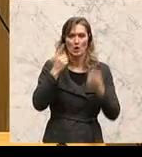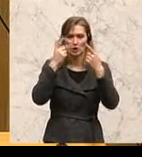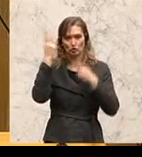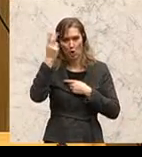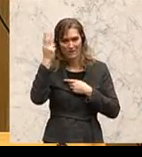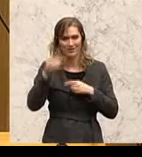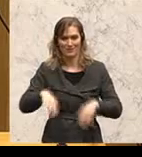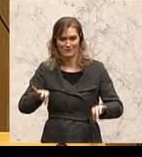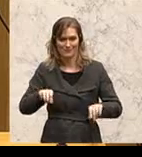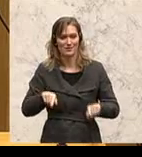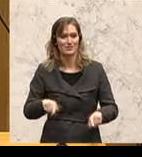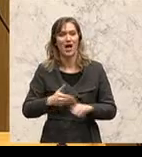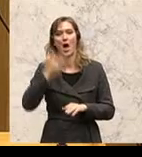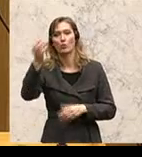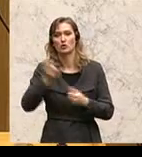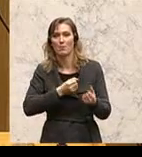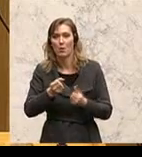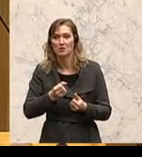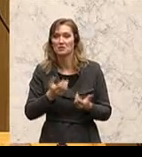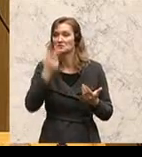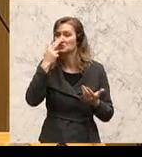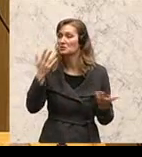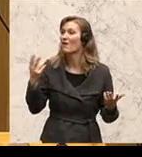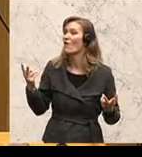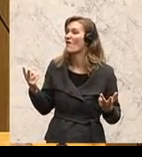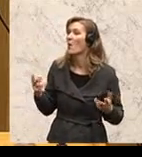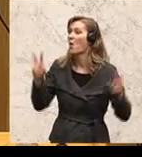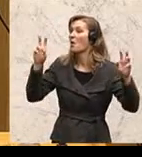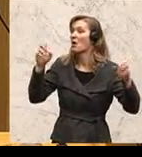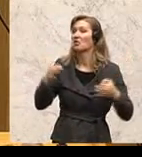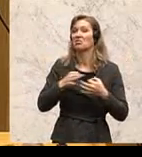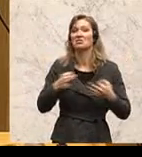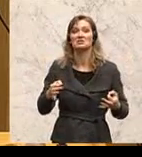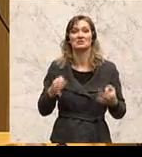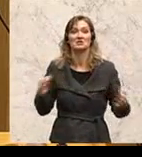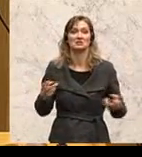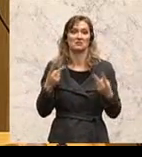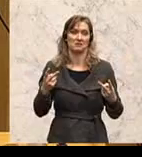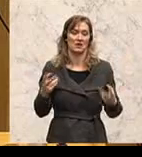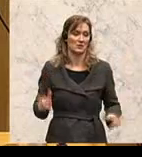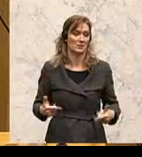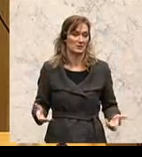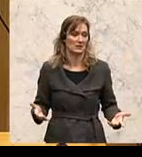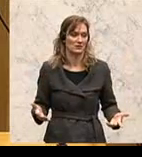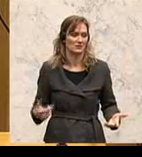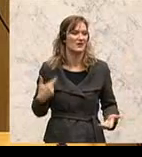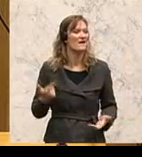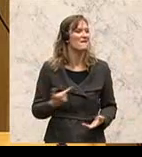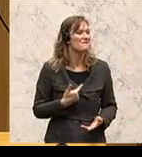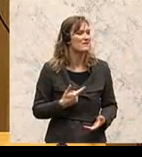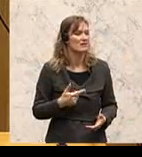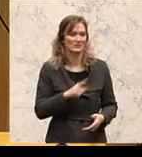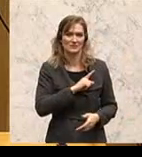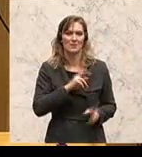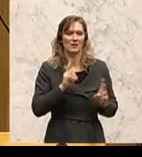Außenpolitik volkstümlich gesagt Nüsse statt. Das sind diese Dinge, die wir aber selbst in der Hand hätten, weil wir ja